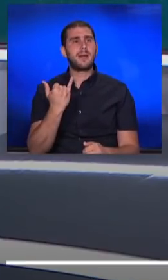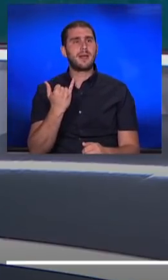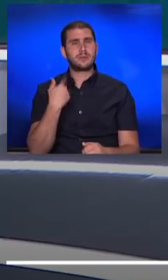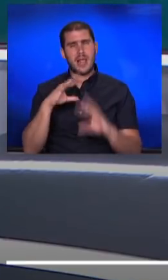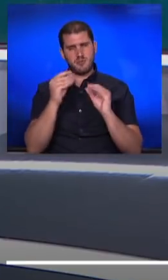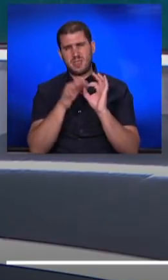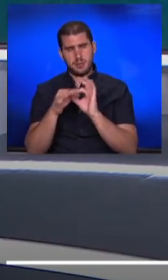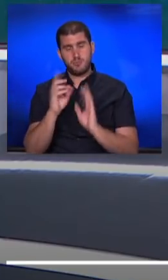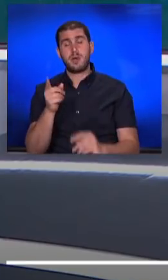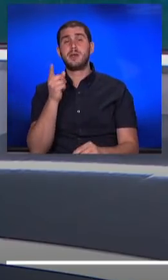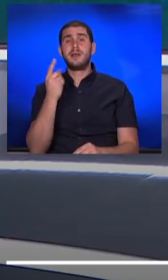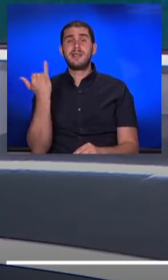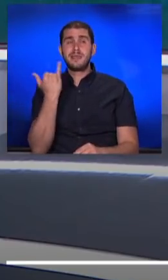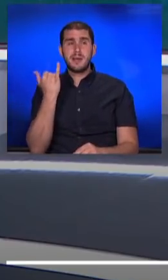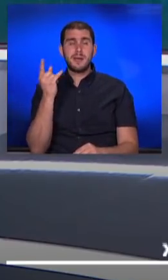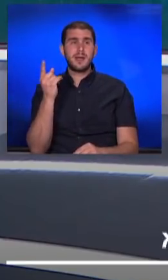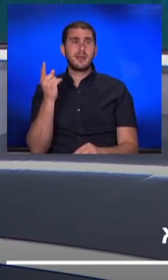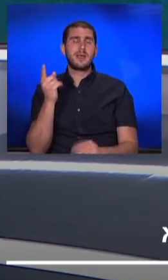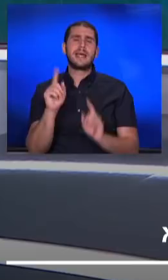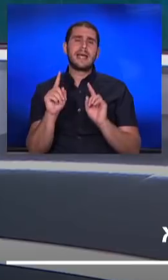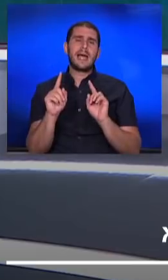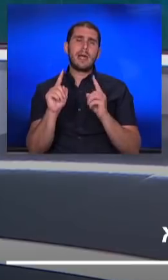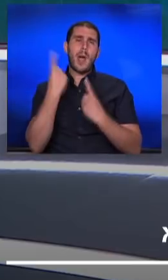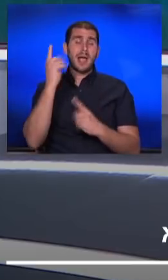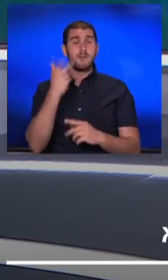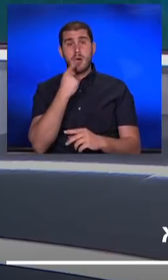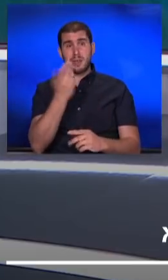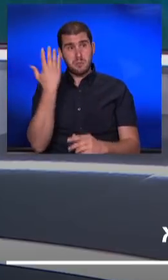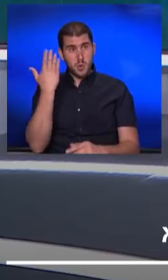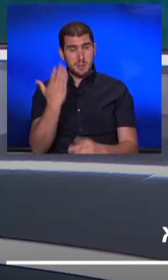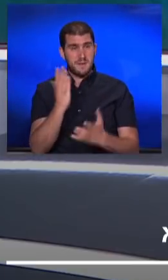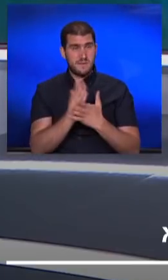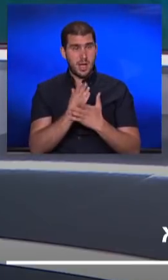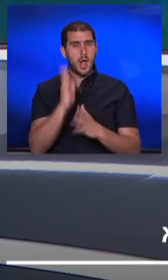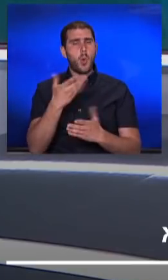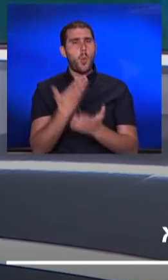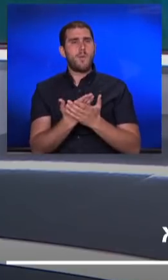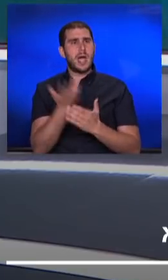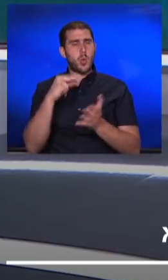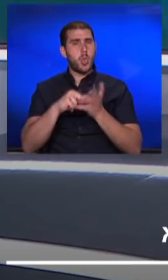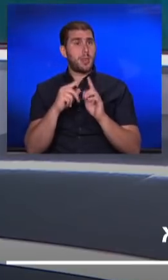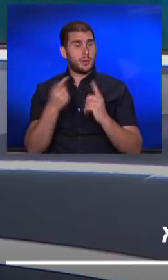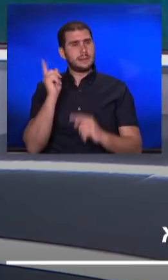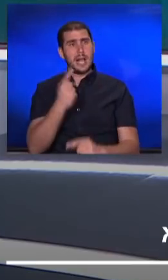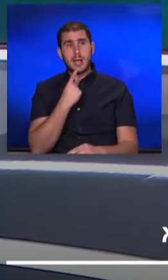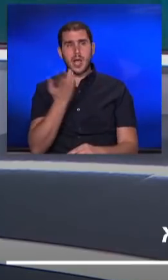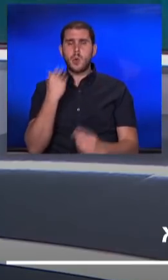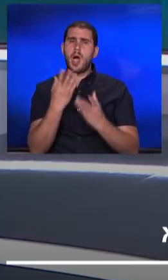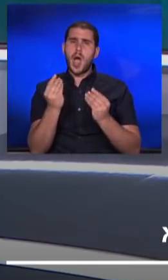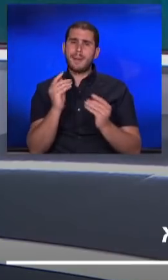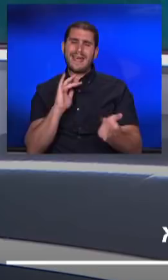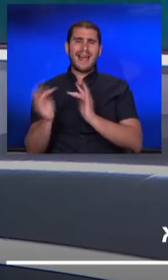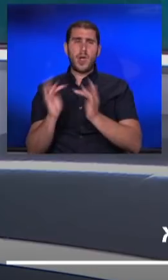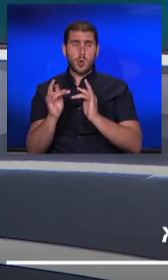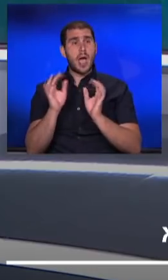הנקודה, תמיד לצאת מתריכה ממשלתית, זה אירוע חריג. וגם לגבי מה שאמרת קודם על העובדה שהיו גם תוכניות אחרות, צריך להגיד, היו הרבה מאוד חילוקי דעות, ויש